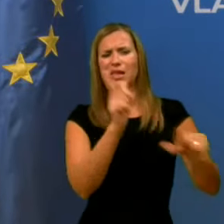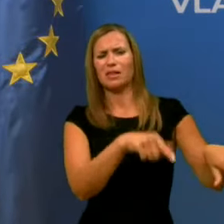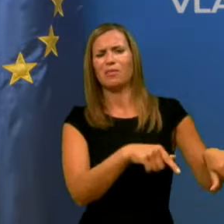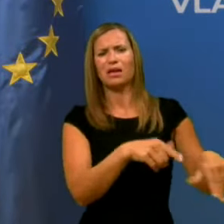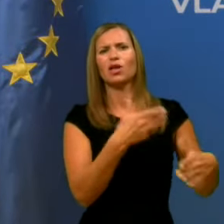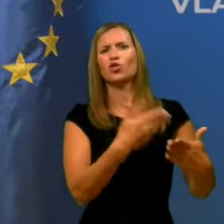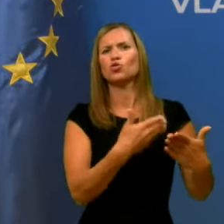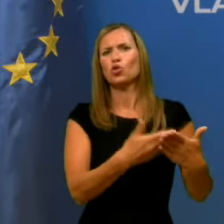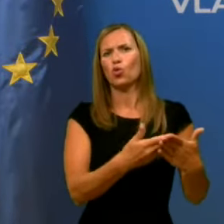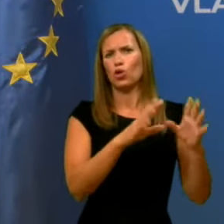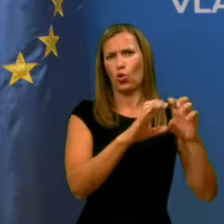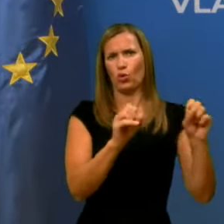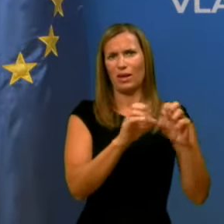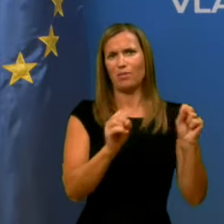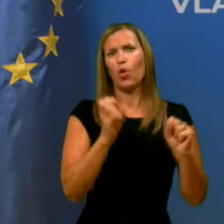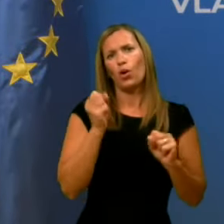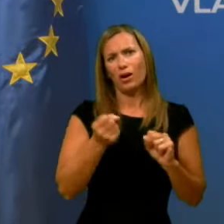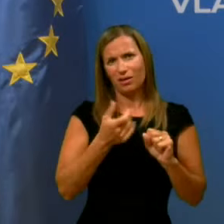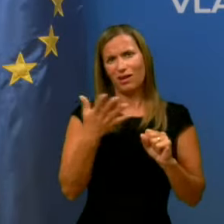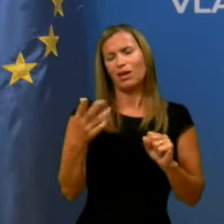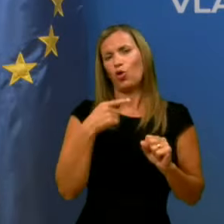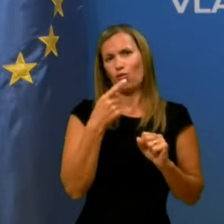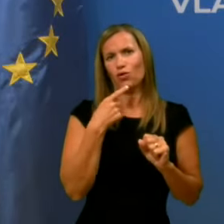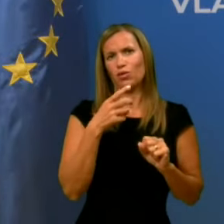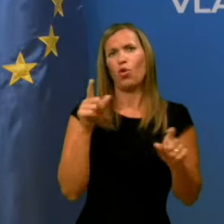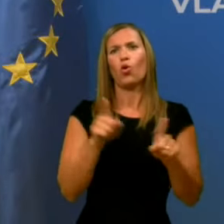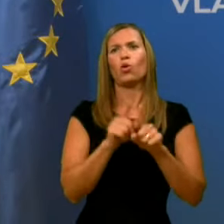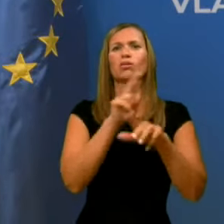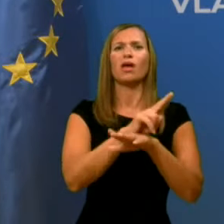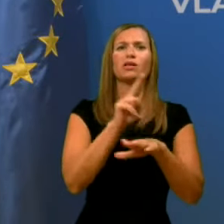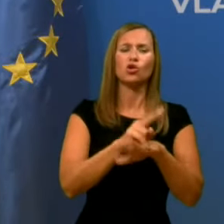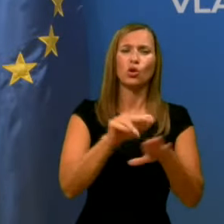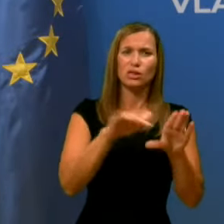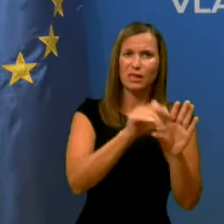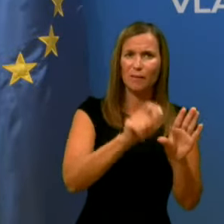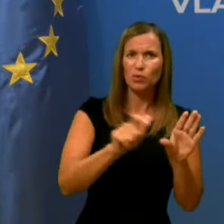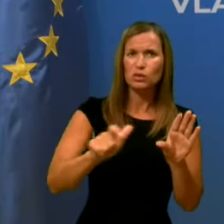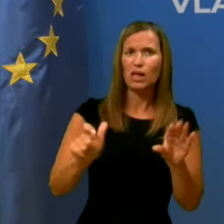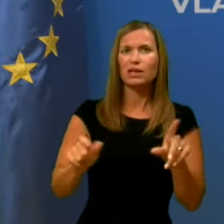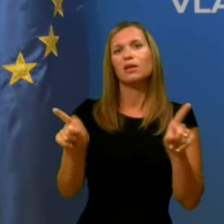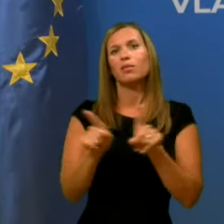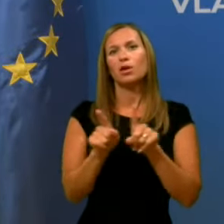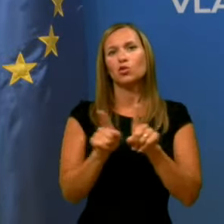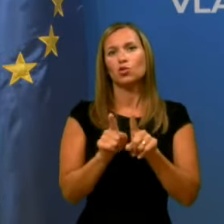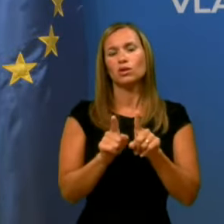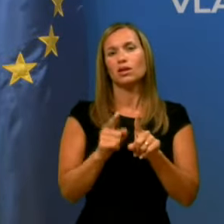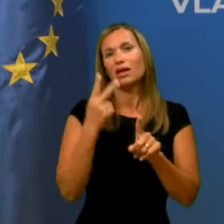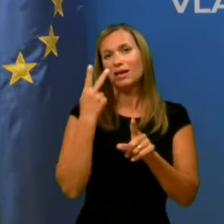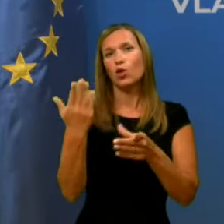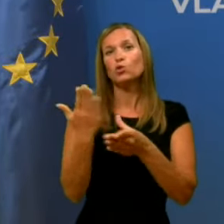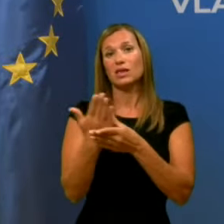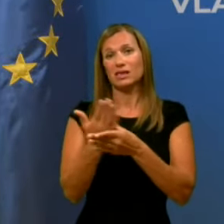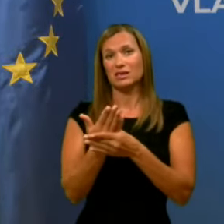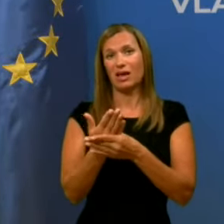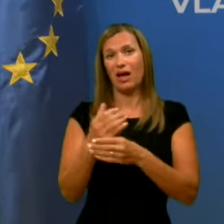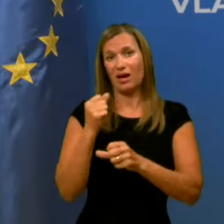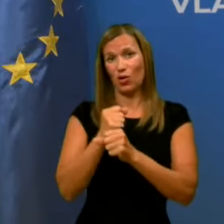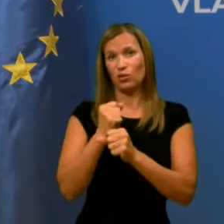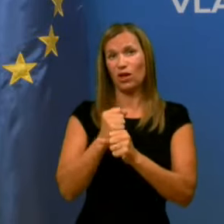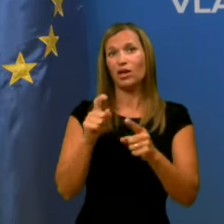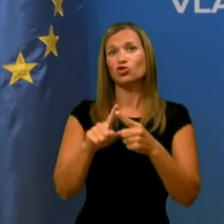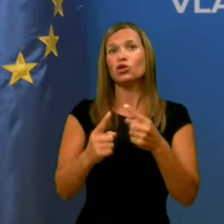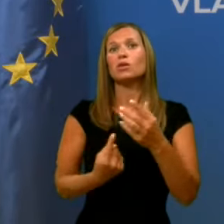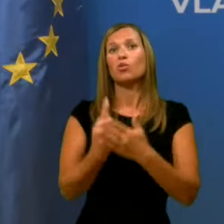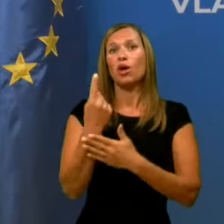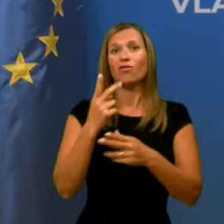okrepov, o katerih govorimo, od nadzora zaposlenih, pa seveda do ustreznega ravnanja, kadar se pojavijo okužba ali